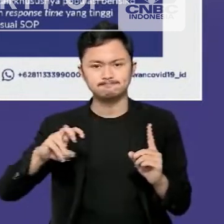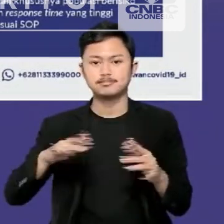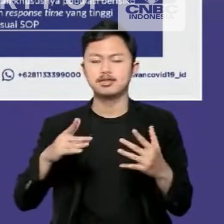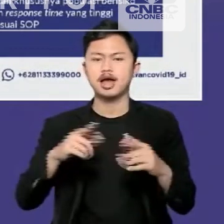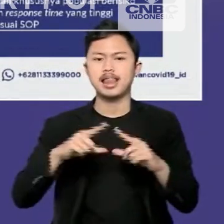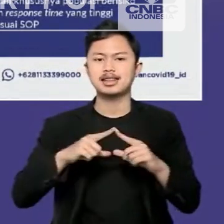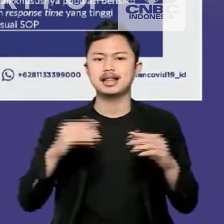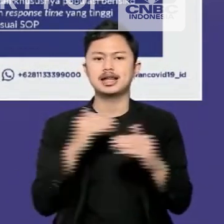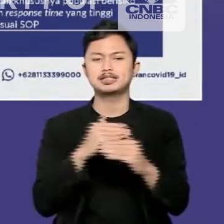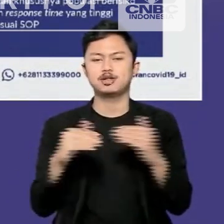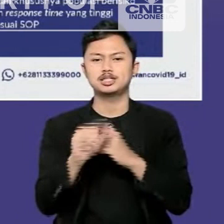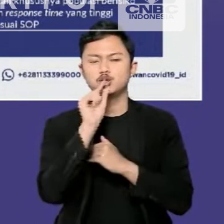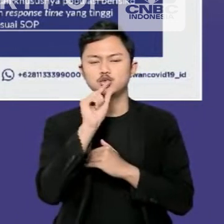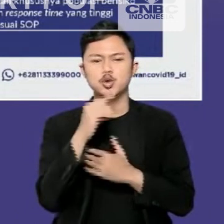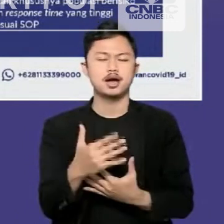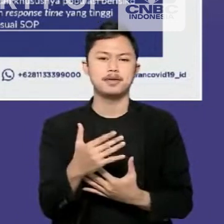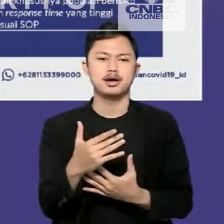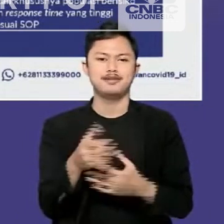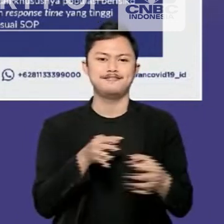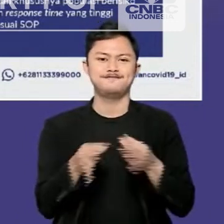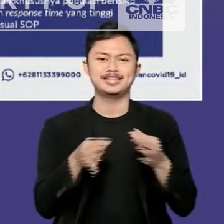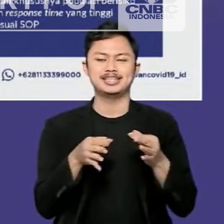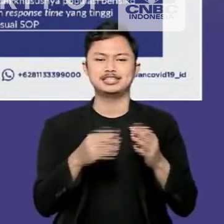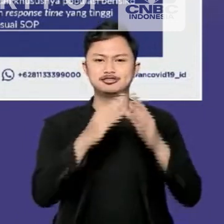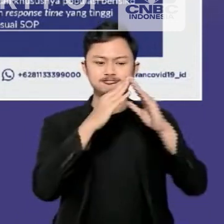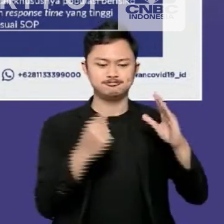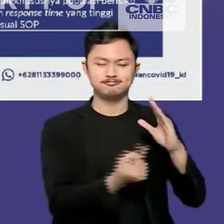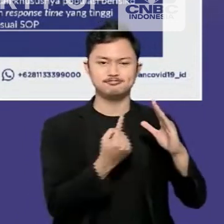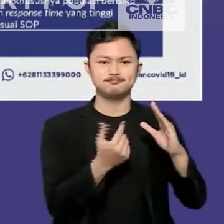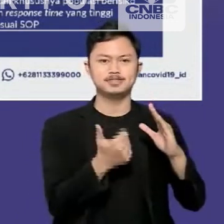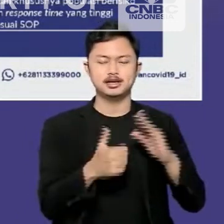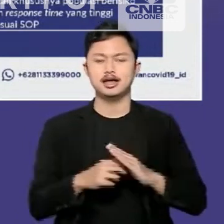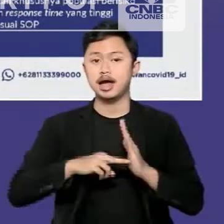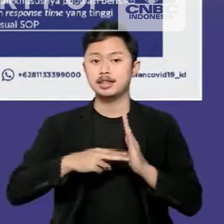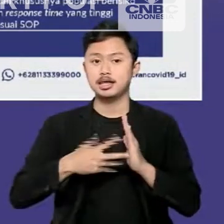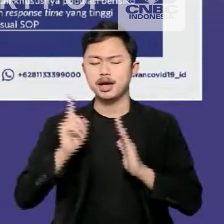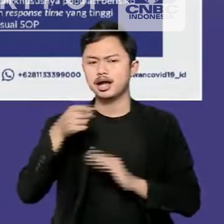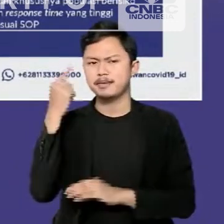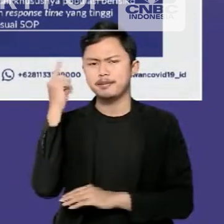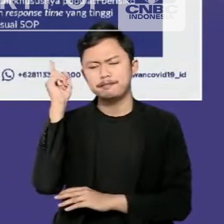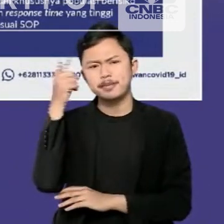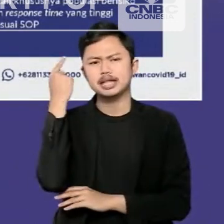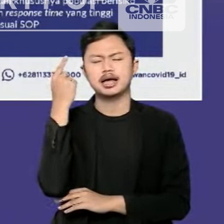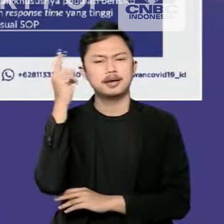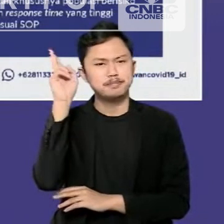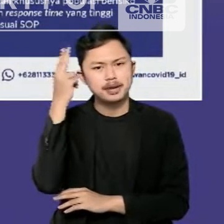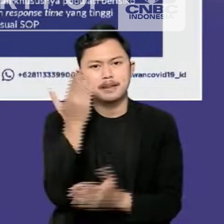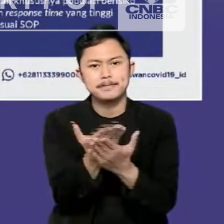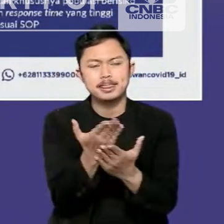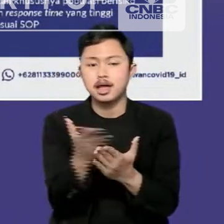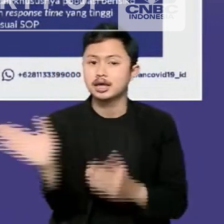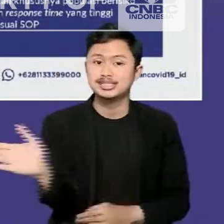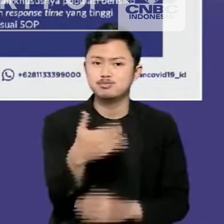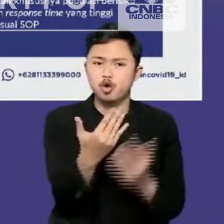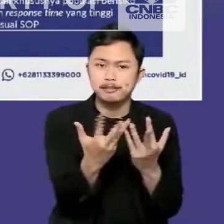transportasi untuk mobilitas ke fasilitas karantina. Untuk itu, pemerintah meminta seluruh